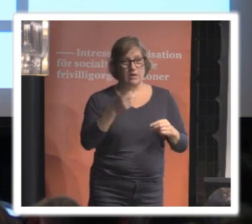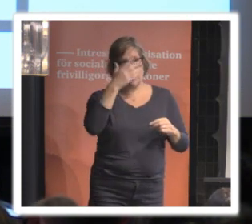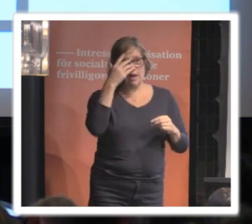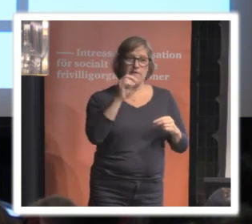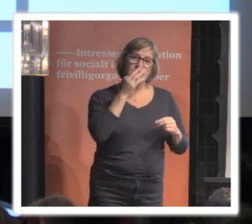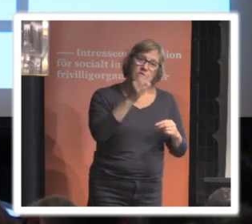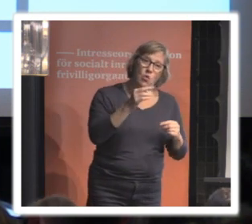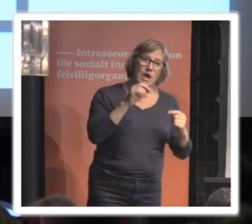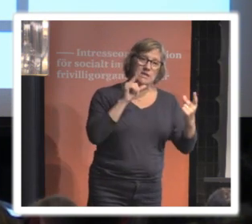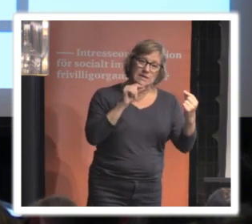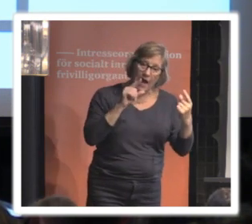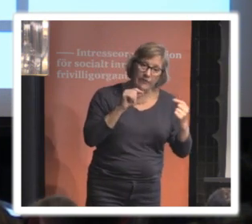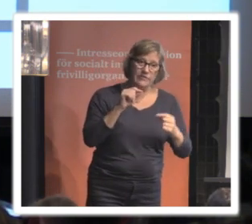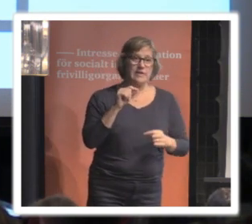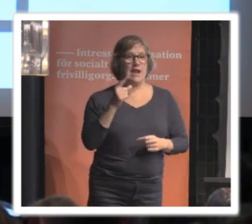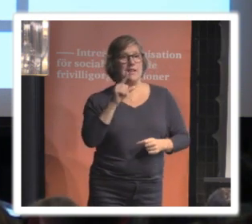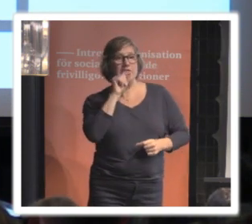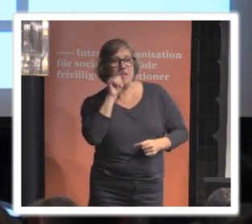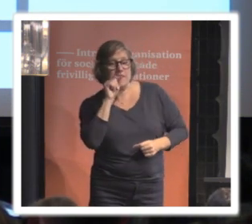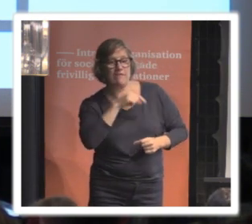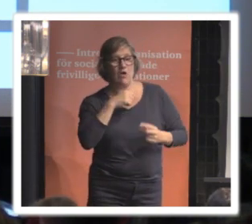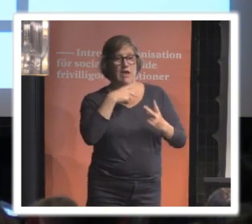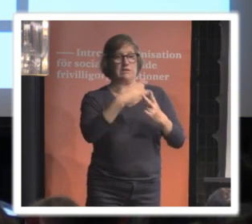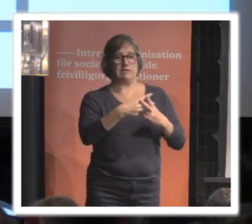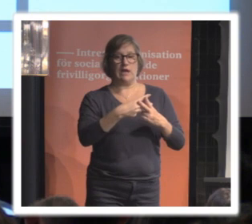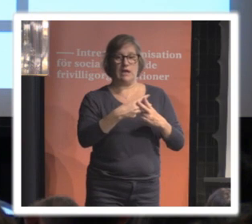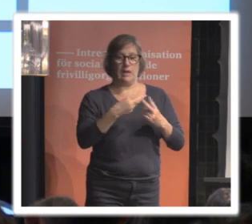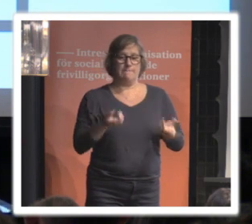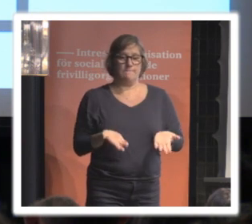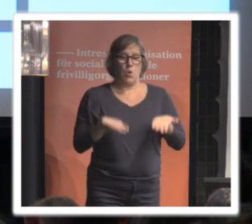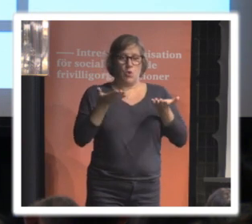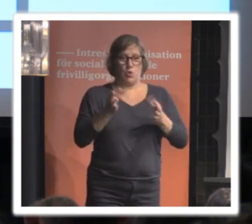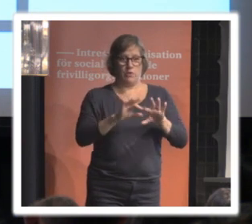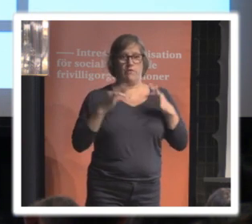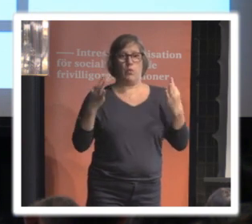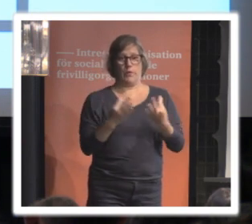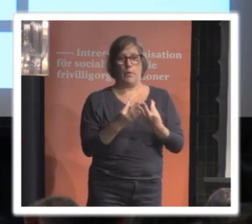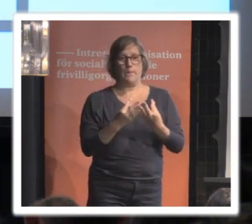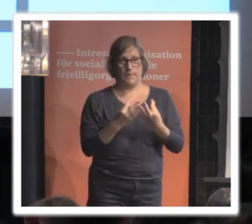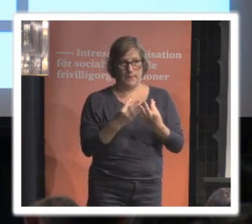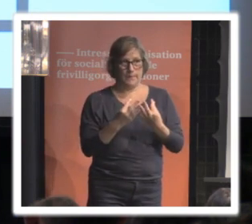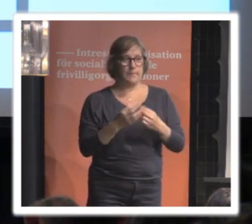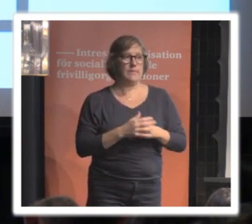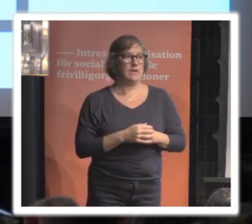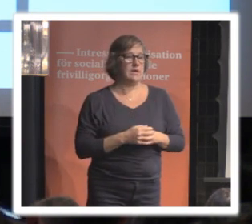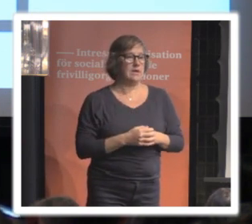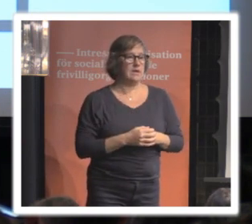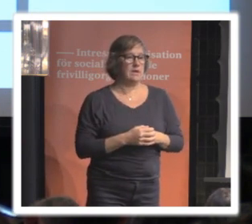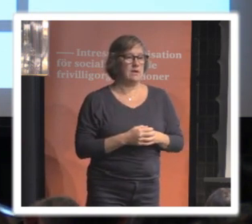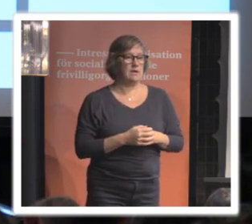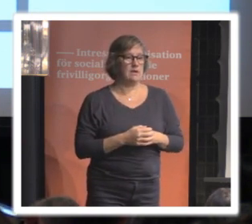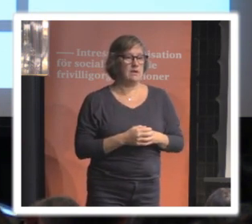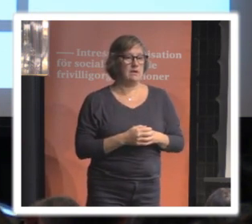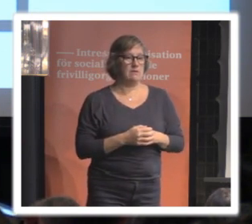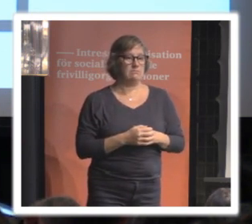Twitter. Vi använder hashtag morgonforum och sen så om inte